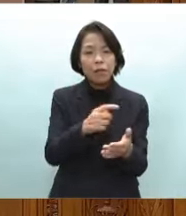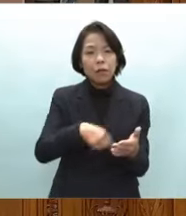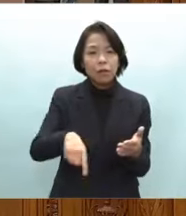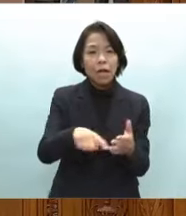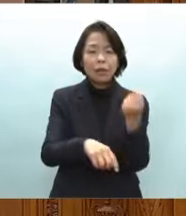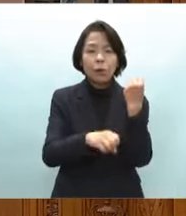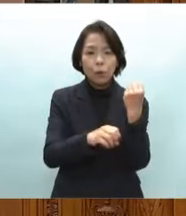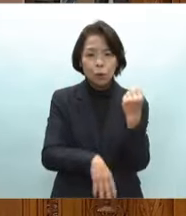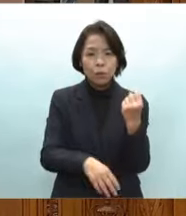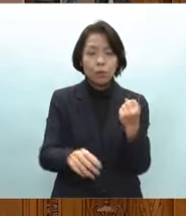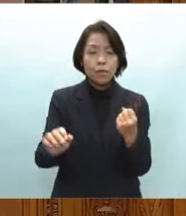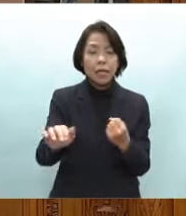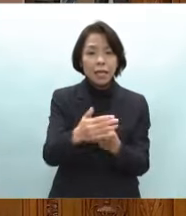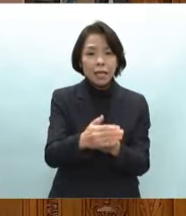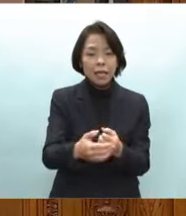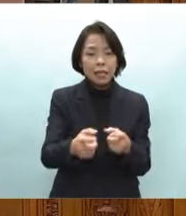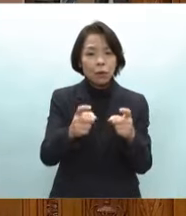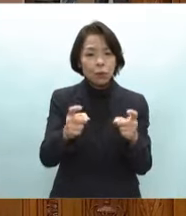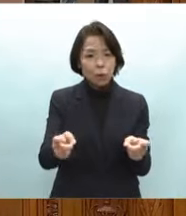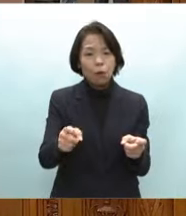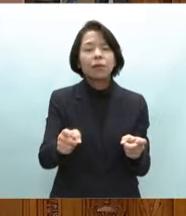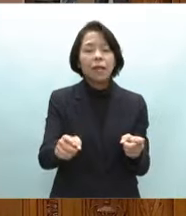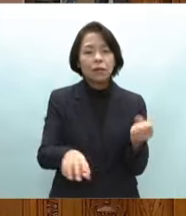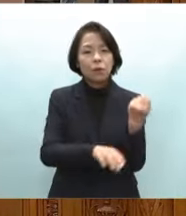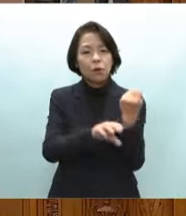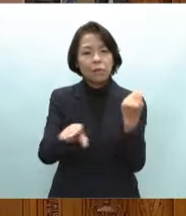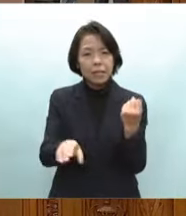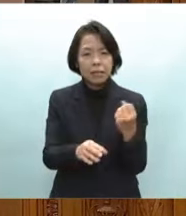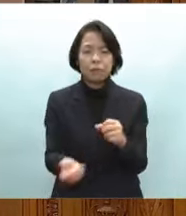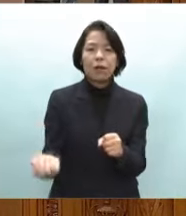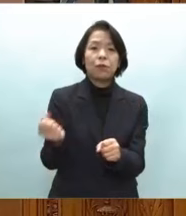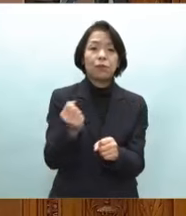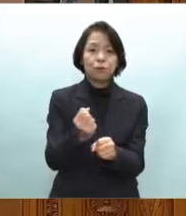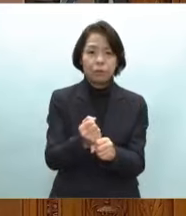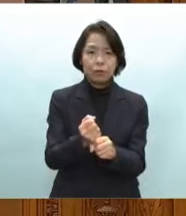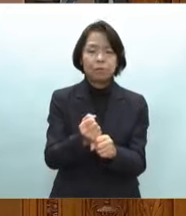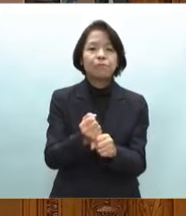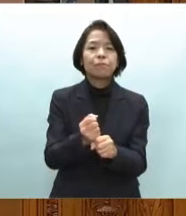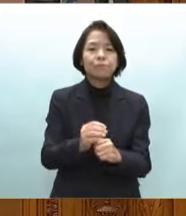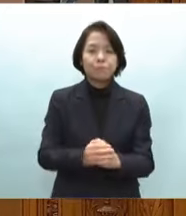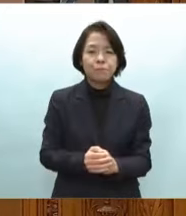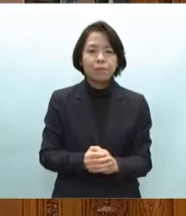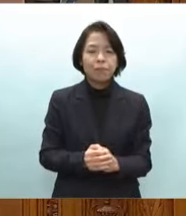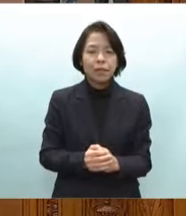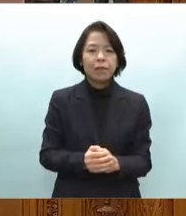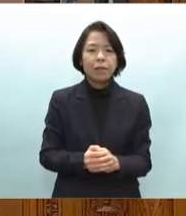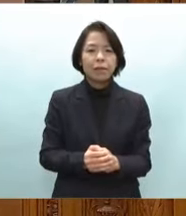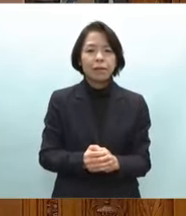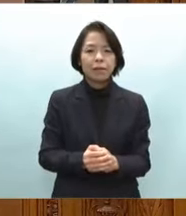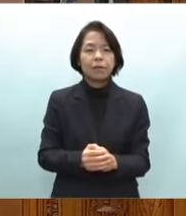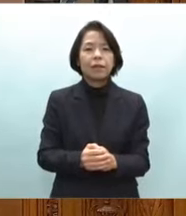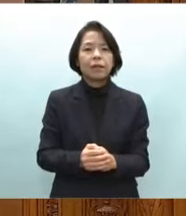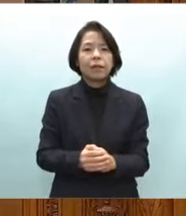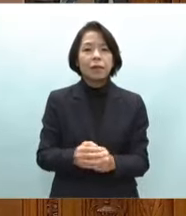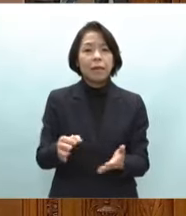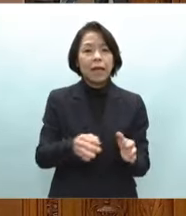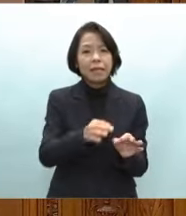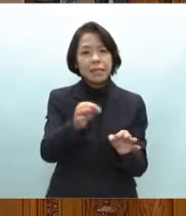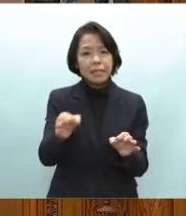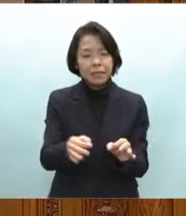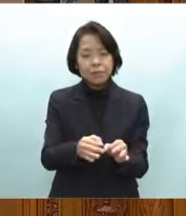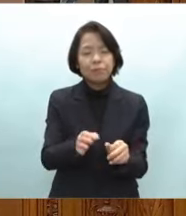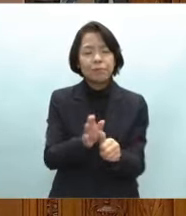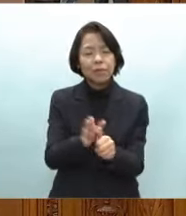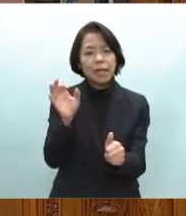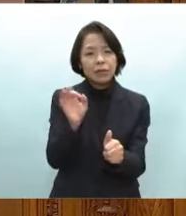漁港などの生産インフラの復旧や機械等の再建金融支援等